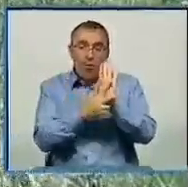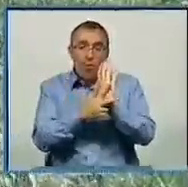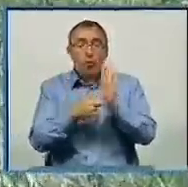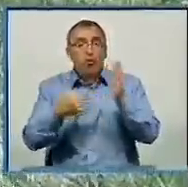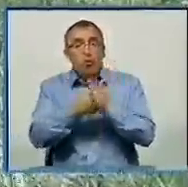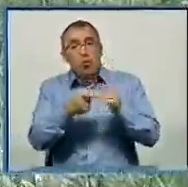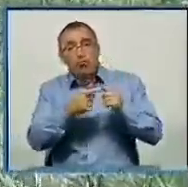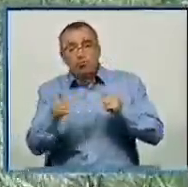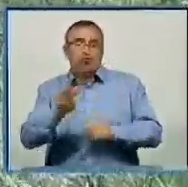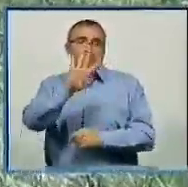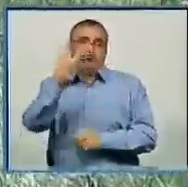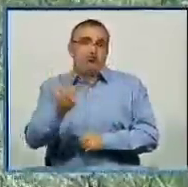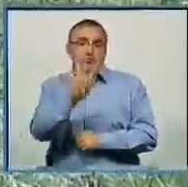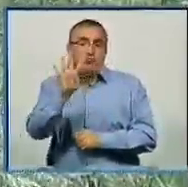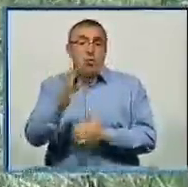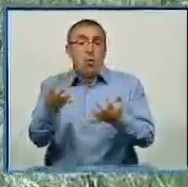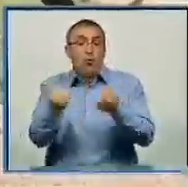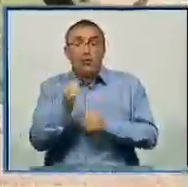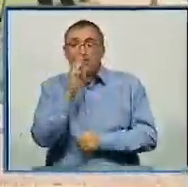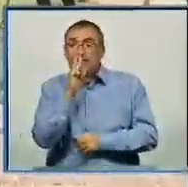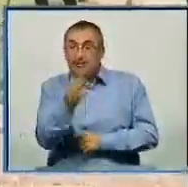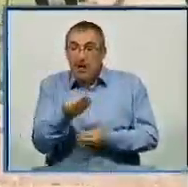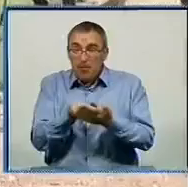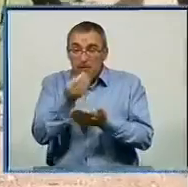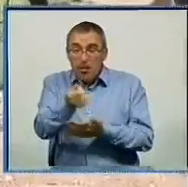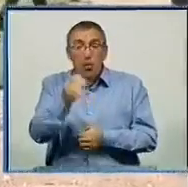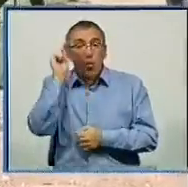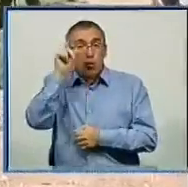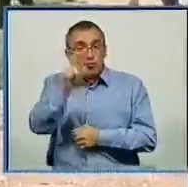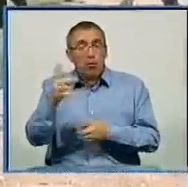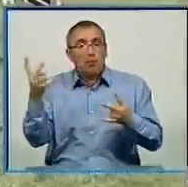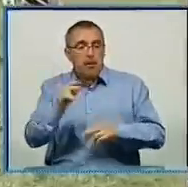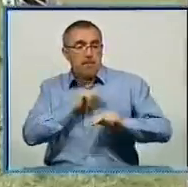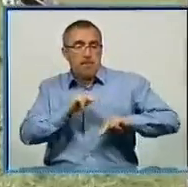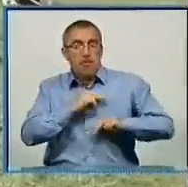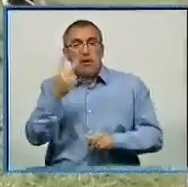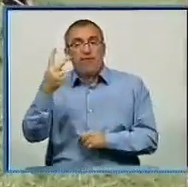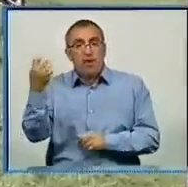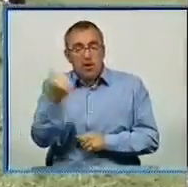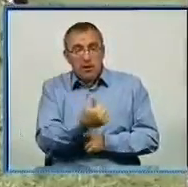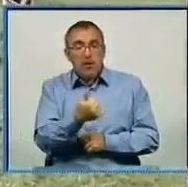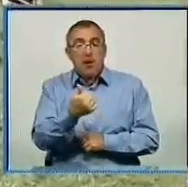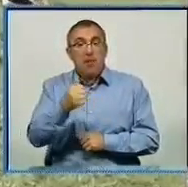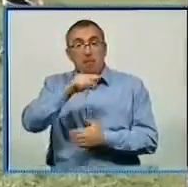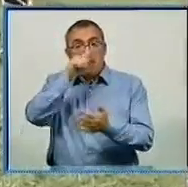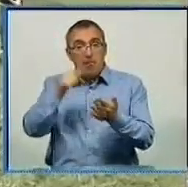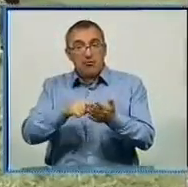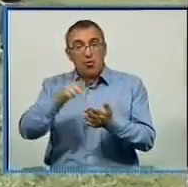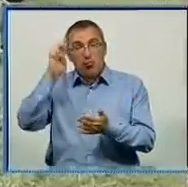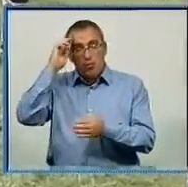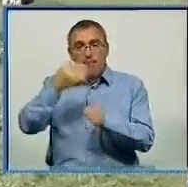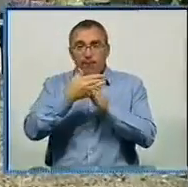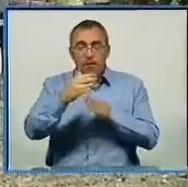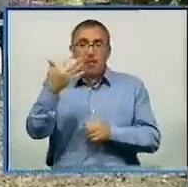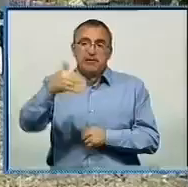триватиме 4 години. Аби отримати зарплату, учні мають відпрацювати два тижні. На це з міського бюджету виділили 50 тисяч